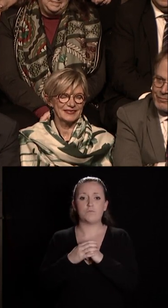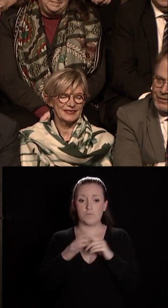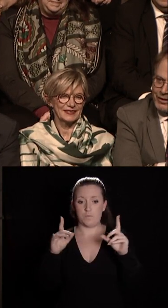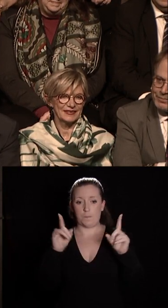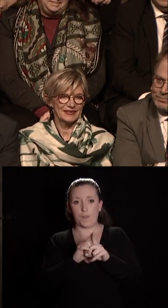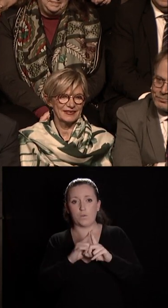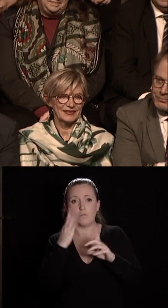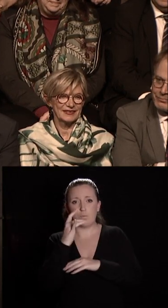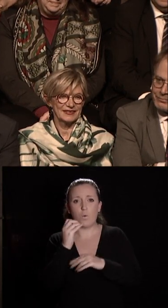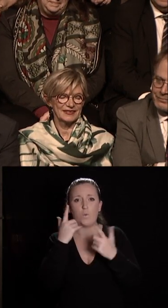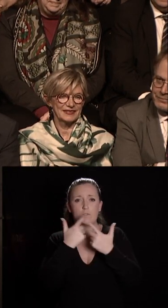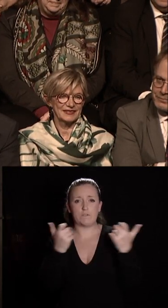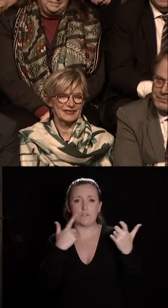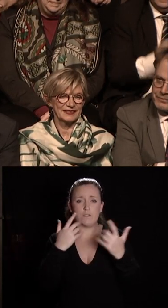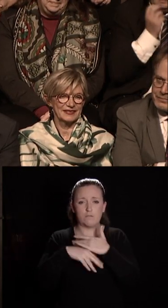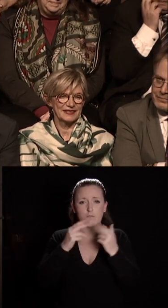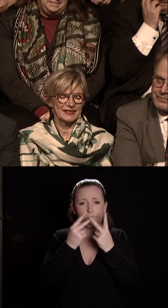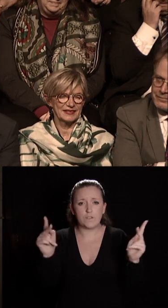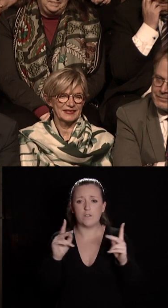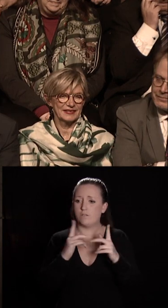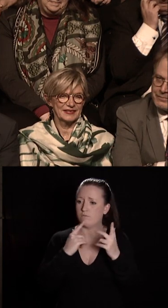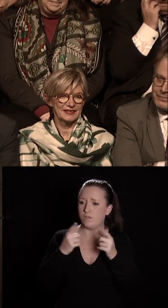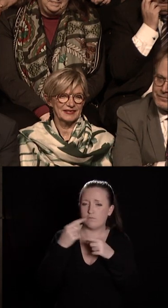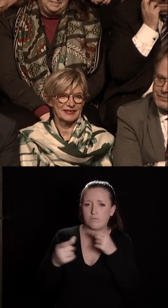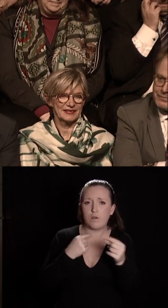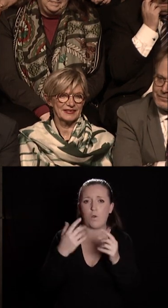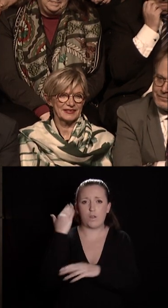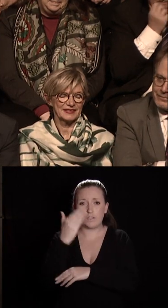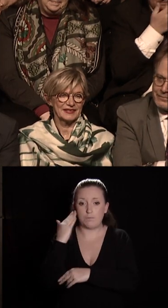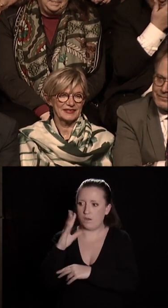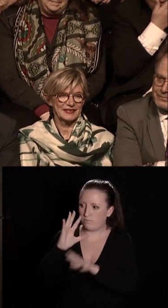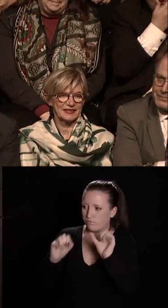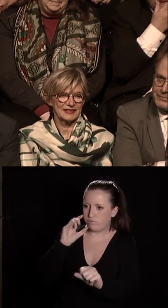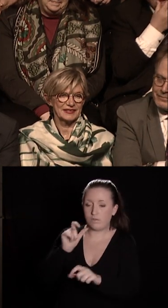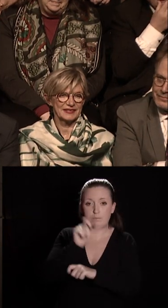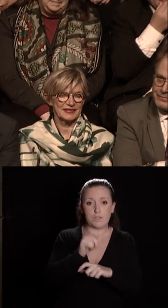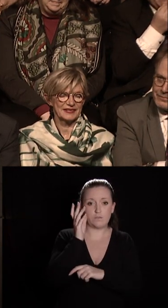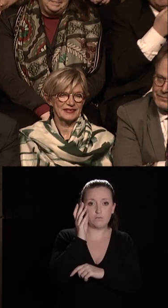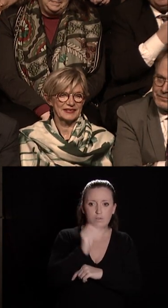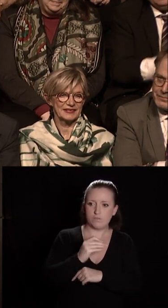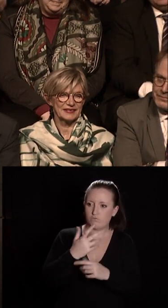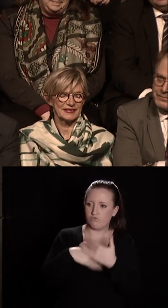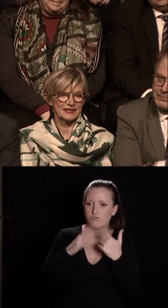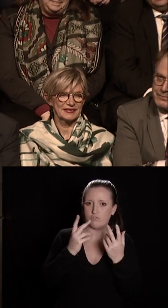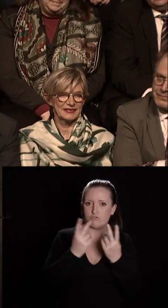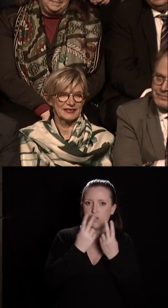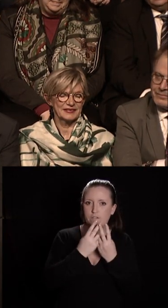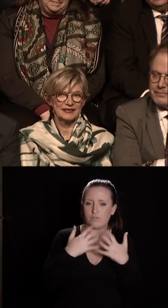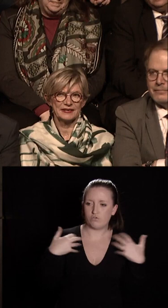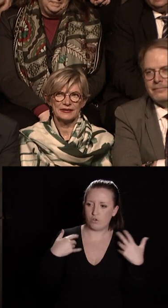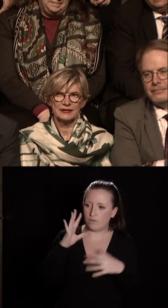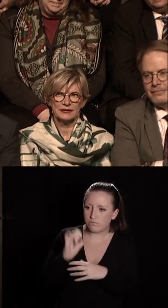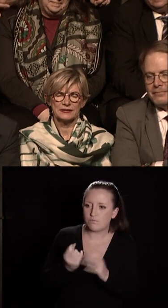biodiversité en ville, ce sont des espèces animales ou végétales à nouveau repérées par les spécialistes du Jardin des sciences. Quelques mots